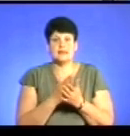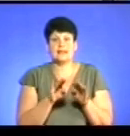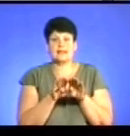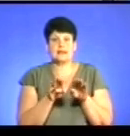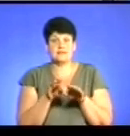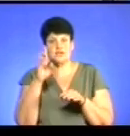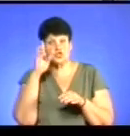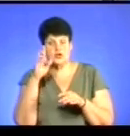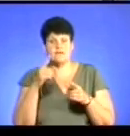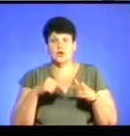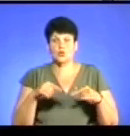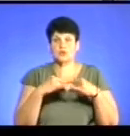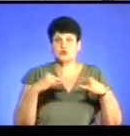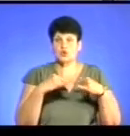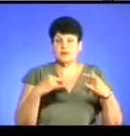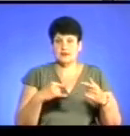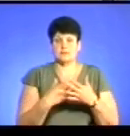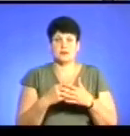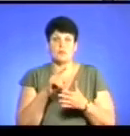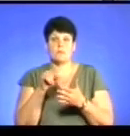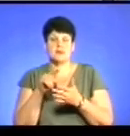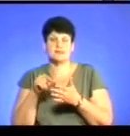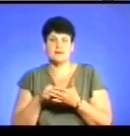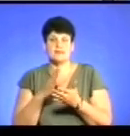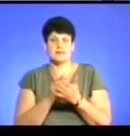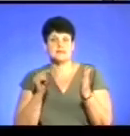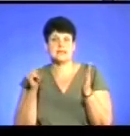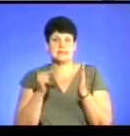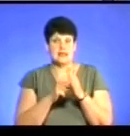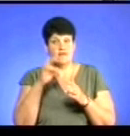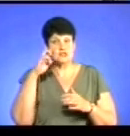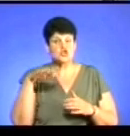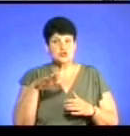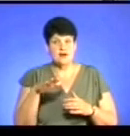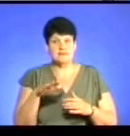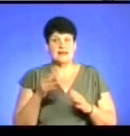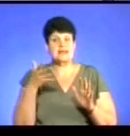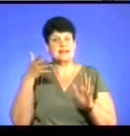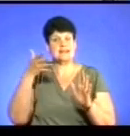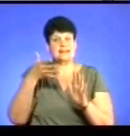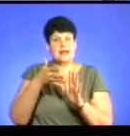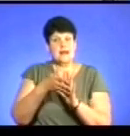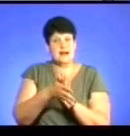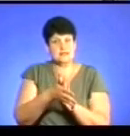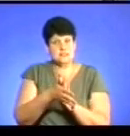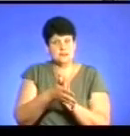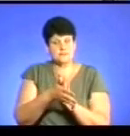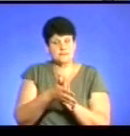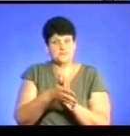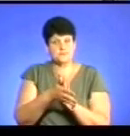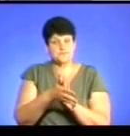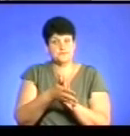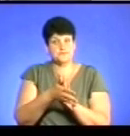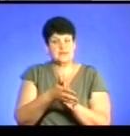держави круглі столи. По питанню, є така стратегія в державі інтеграції, я вам зараз скажу,